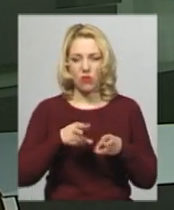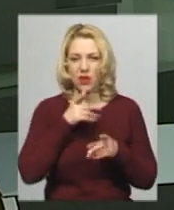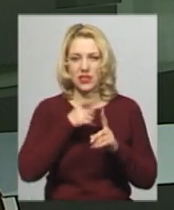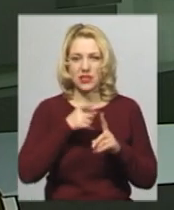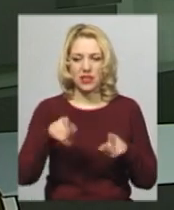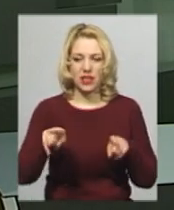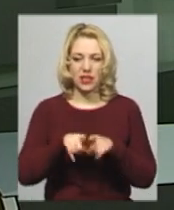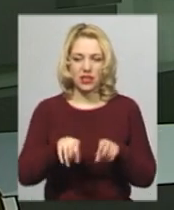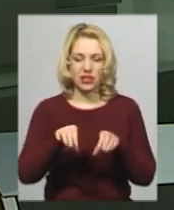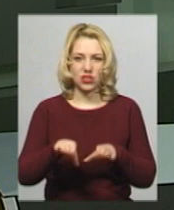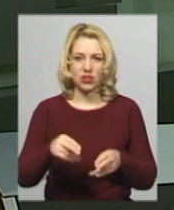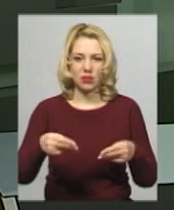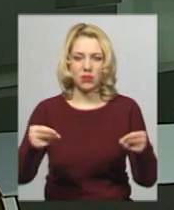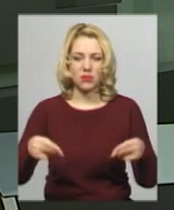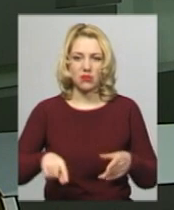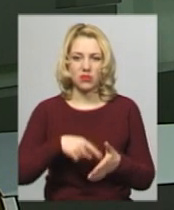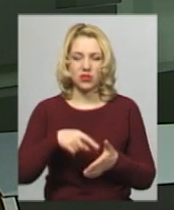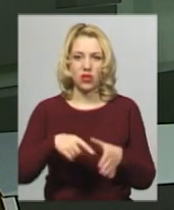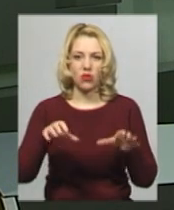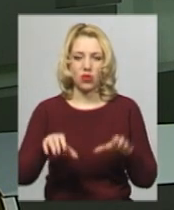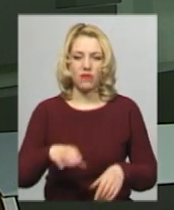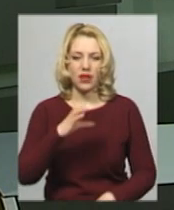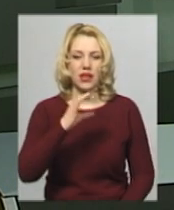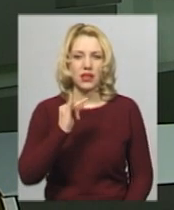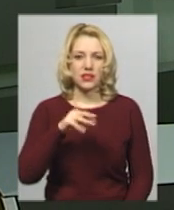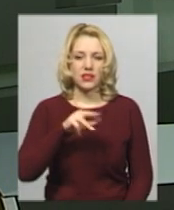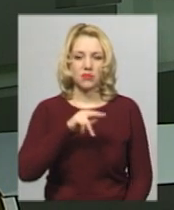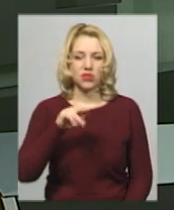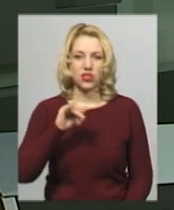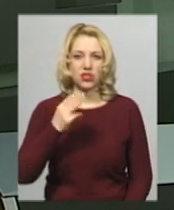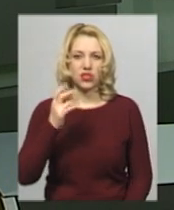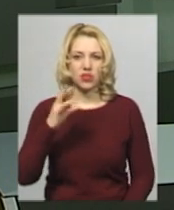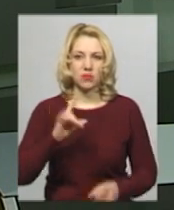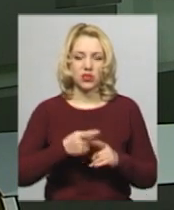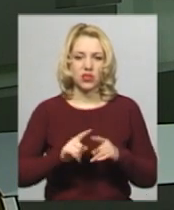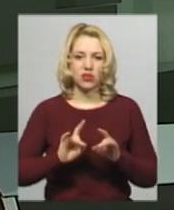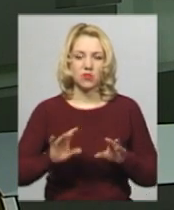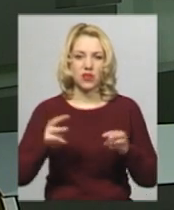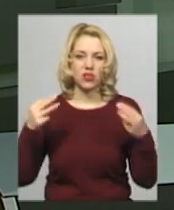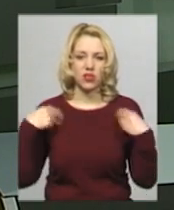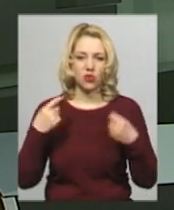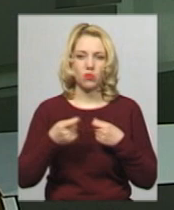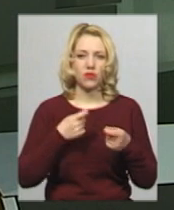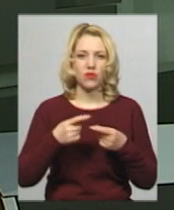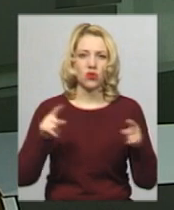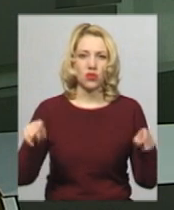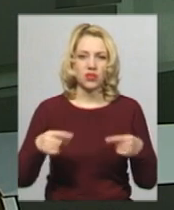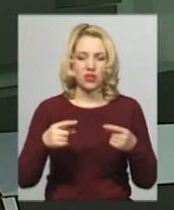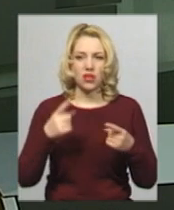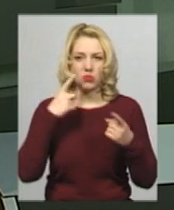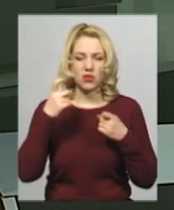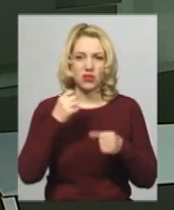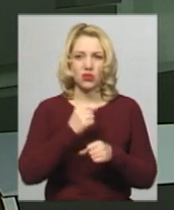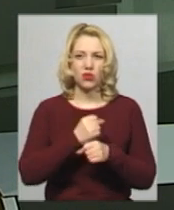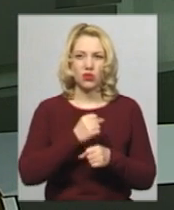Відповідне рішення підписав міський голова Олександр Симчишин. Про це розповіла начальник управління організаційно-інформаційної роботи та